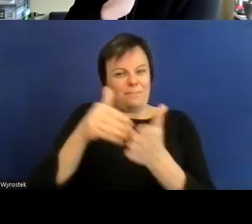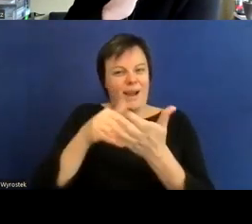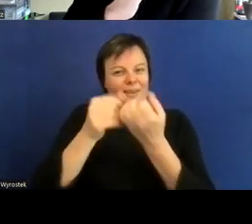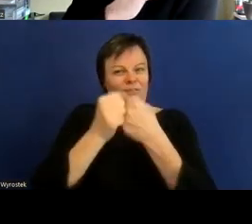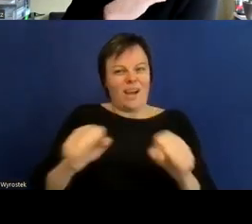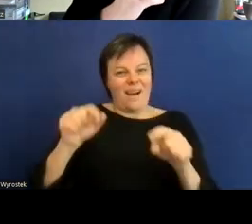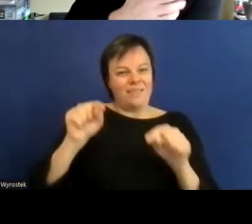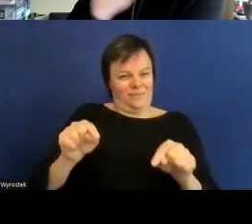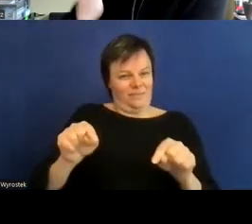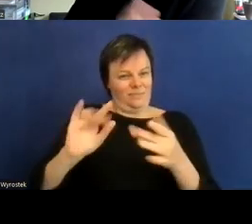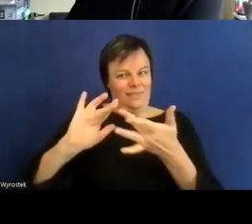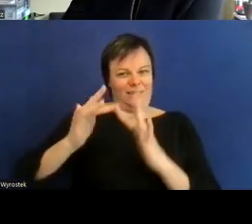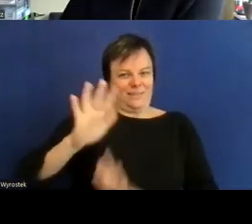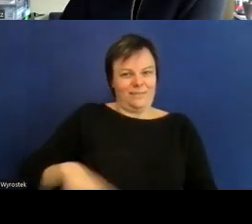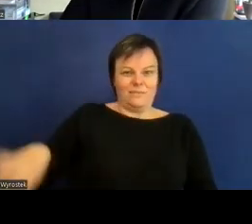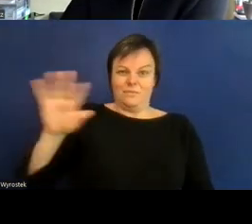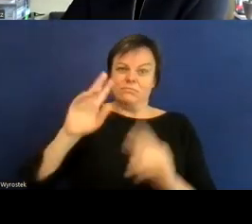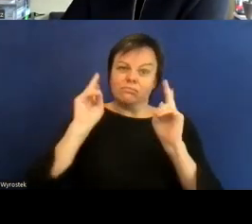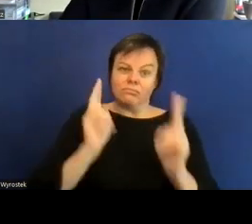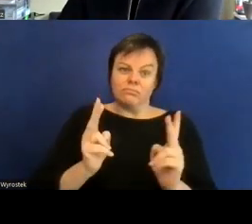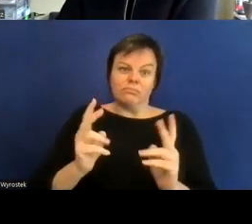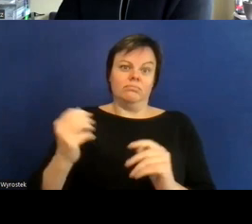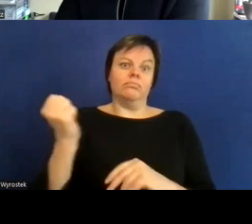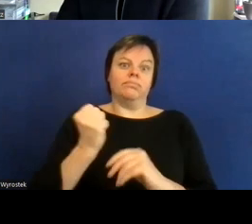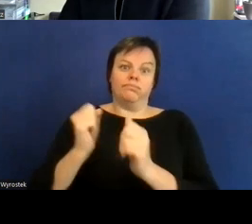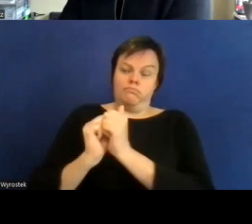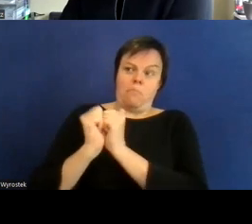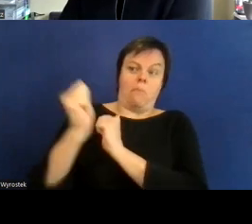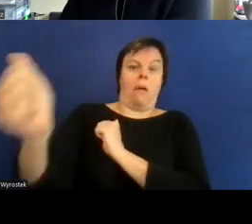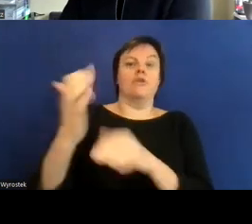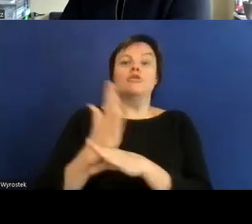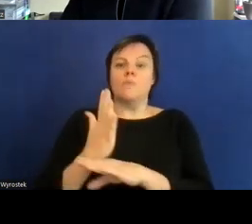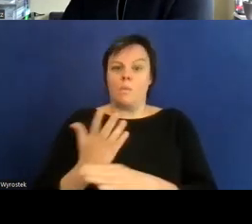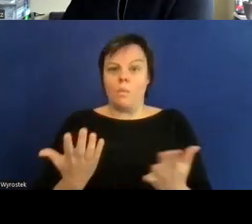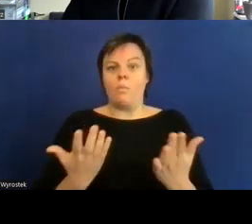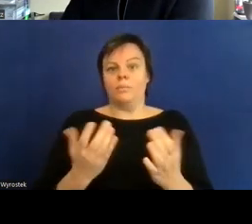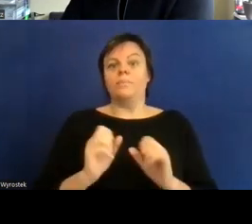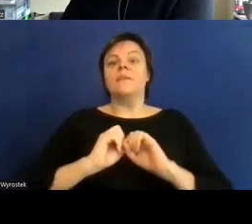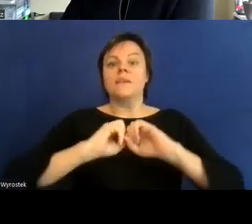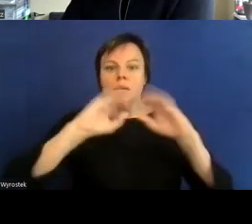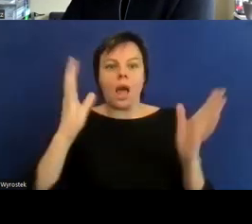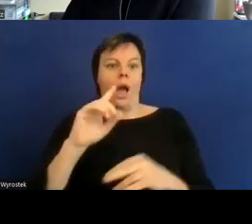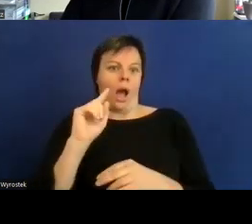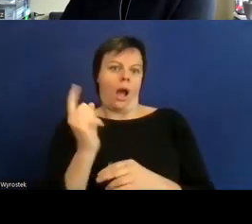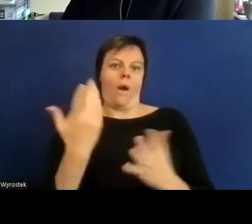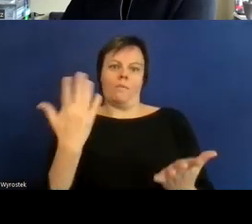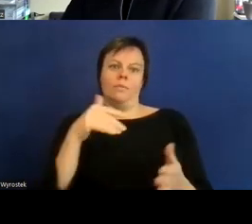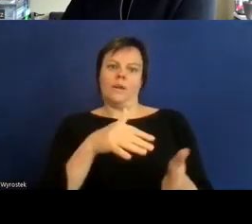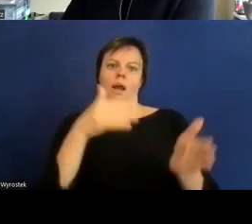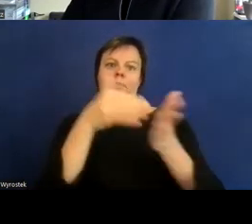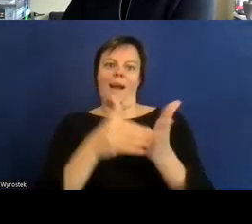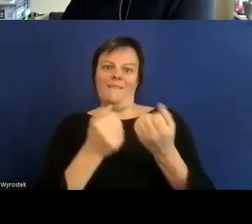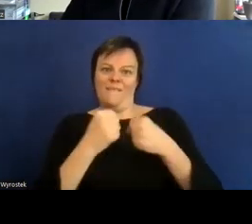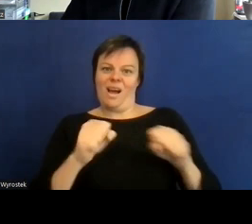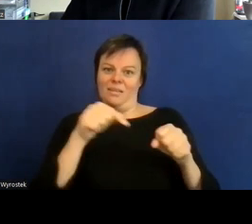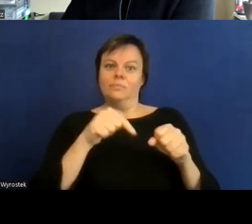Barrierefreiheit in dem größtmöglichen Teil unseres Lebens brauchen viel viel stärker brauchen werden und genau das ja